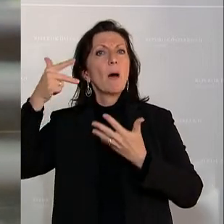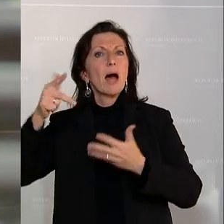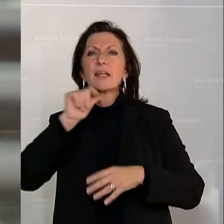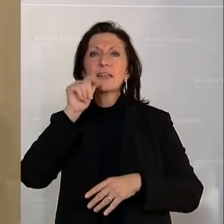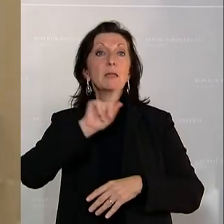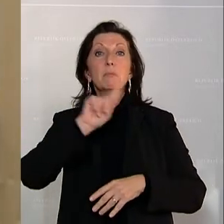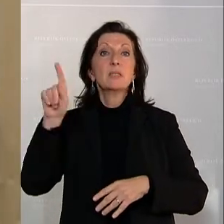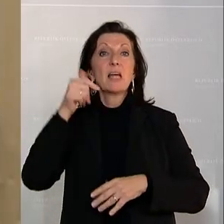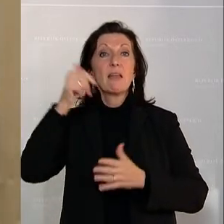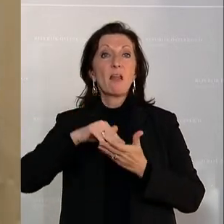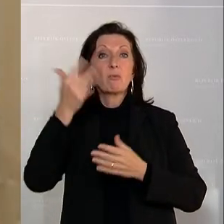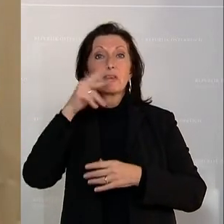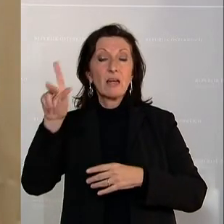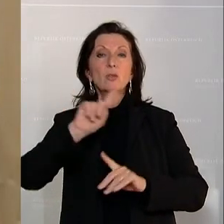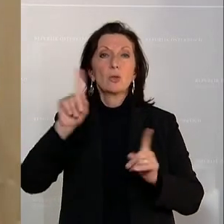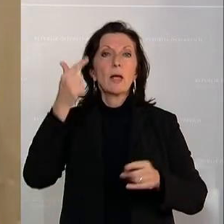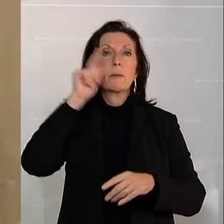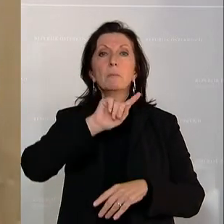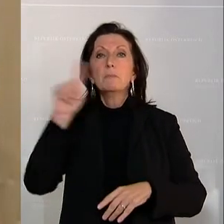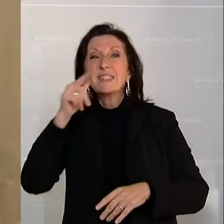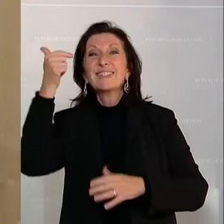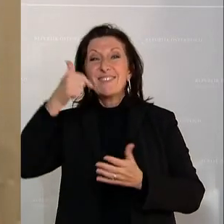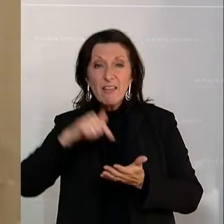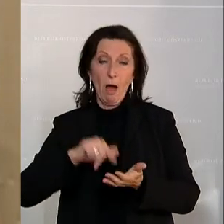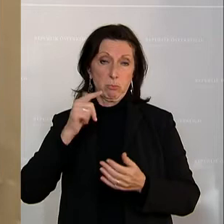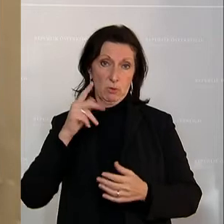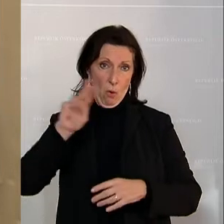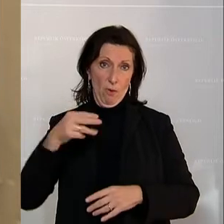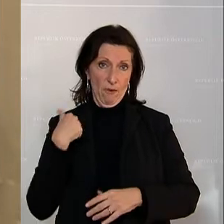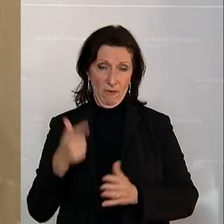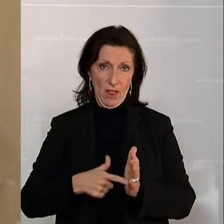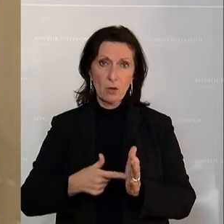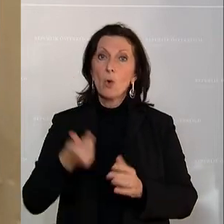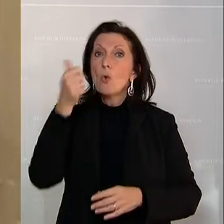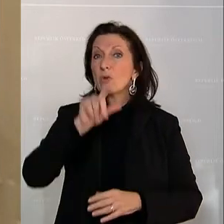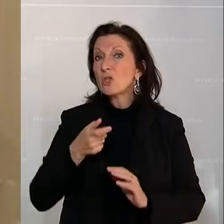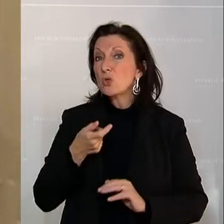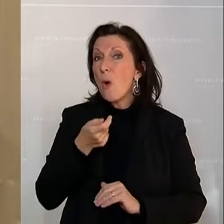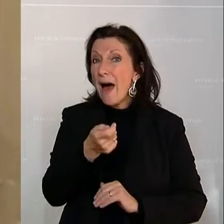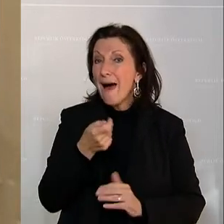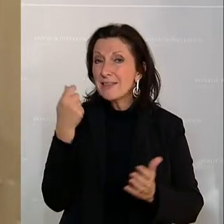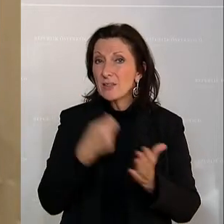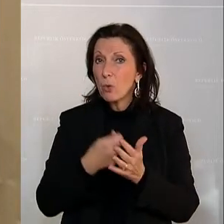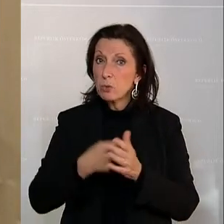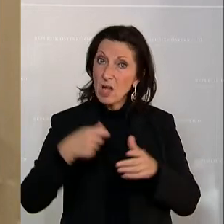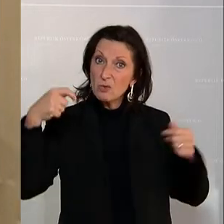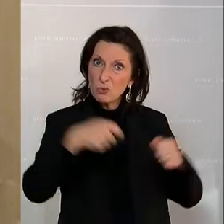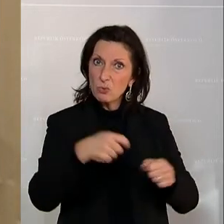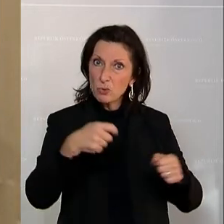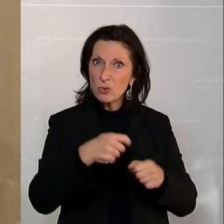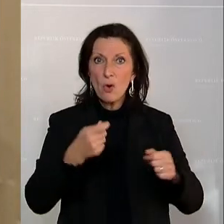.300, sondern bis 2.000 Euro gefordert haben und zusätzlich einen Heizkostenzuschuss und einen